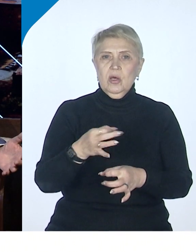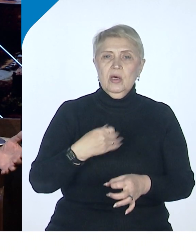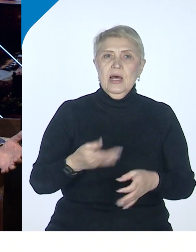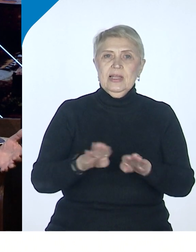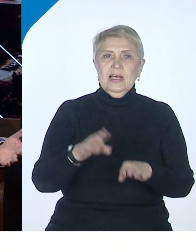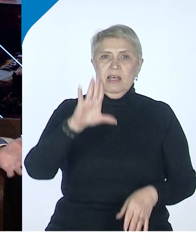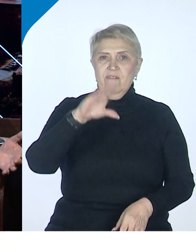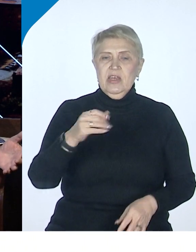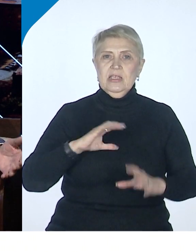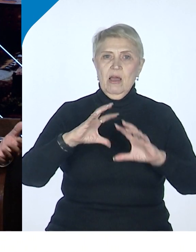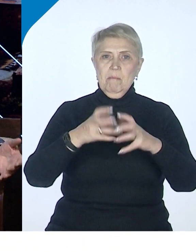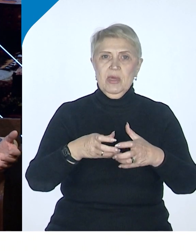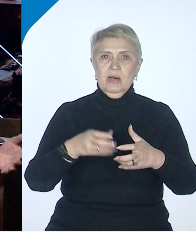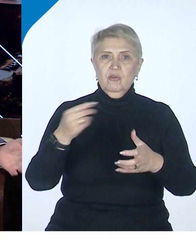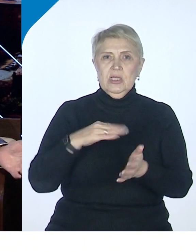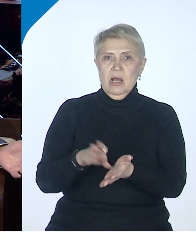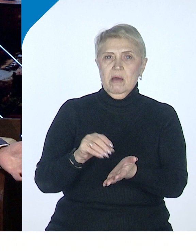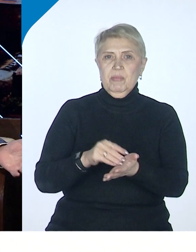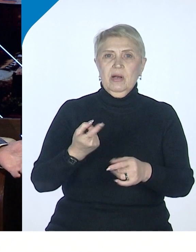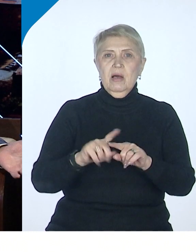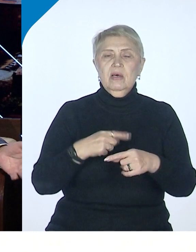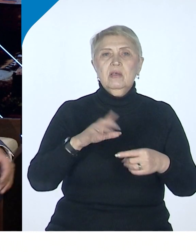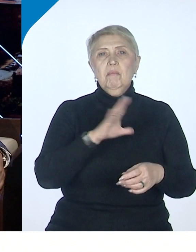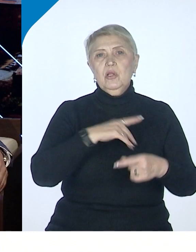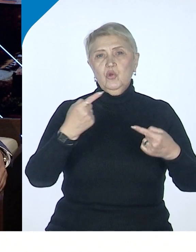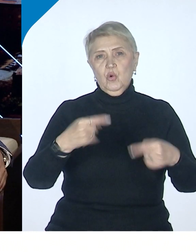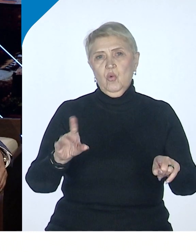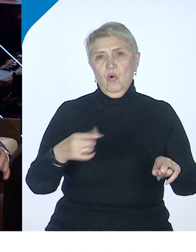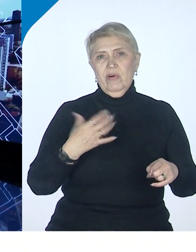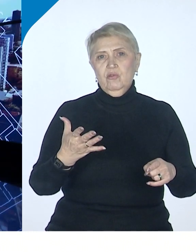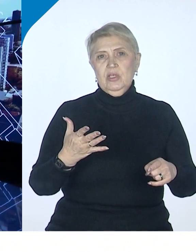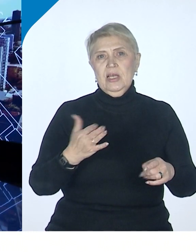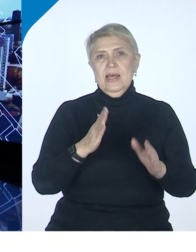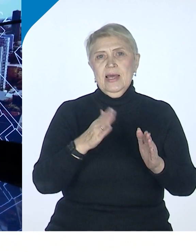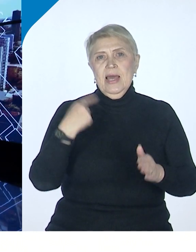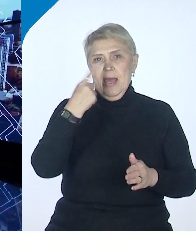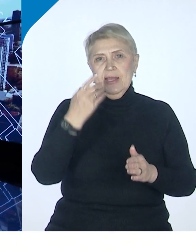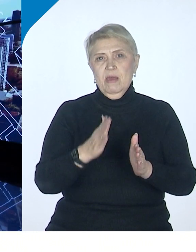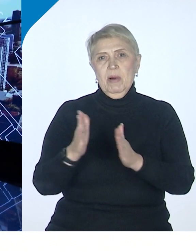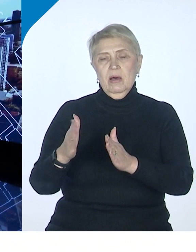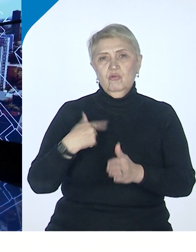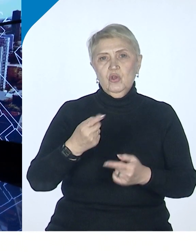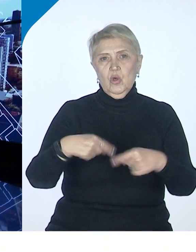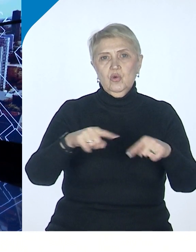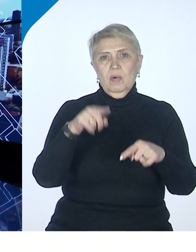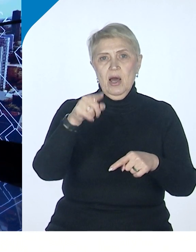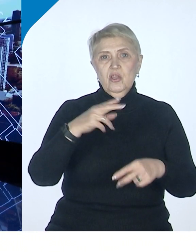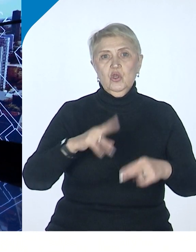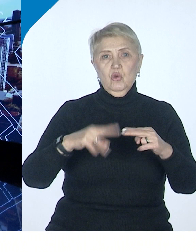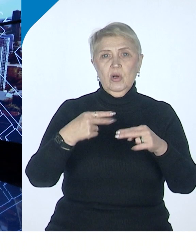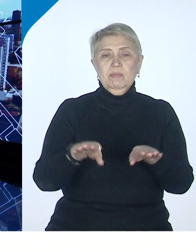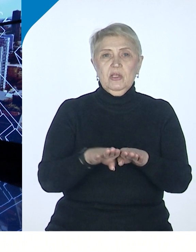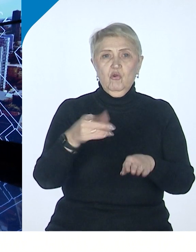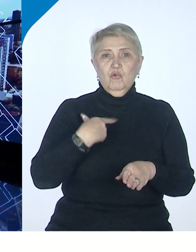копировал. Но это было другого типа зоны, но они строились по такому же принципу.